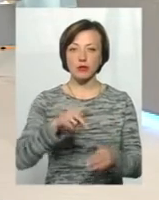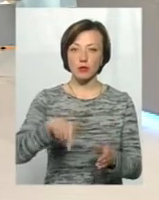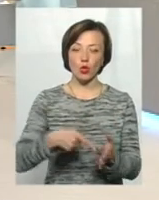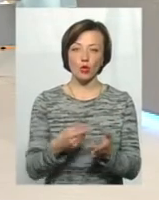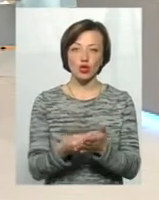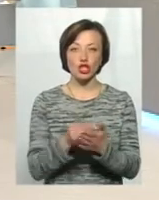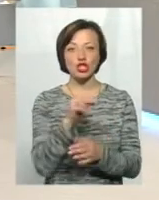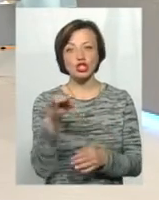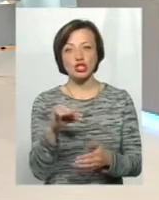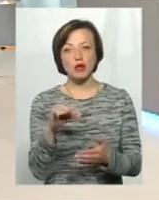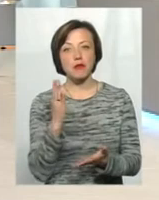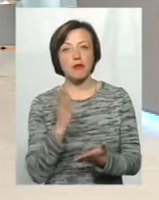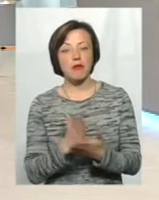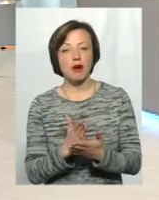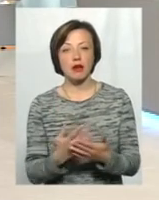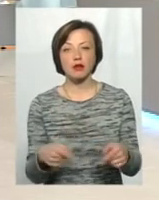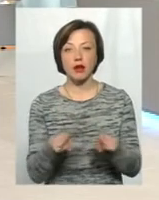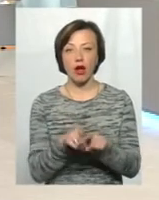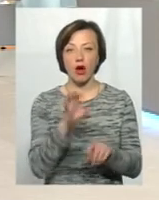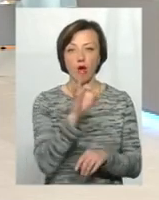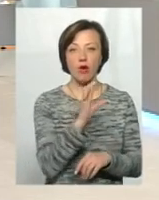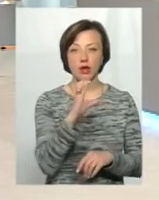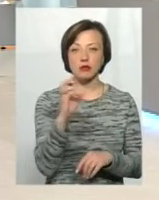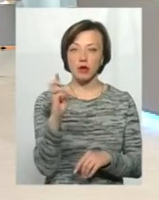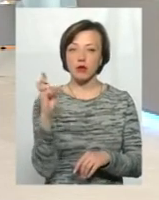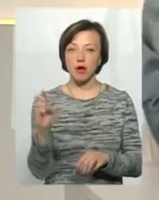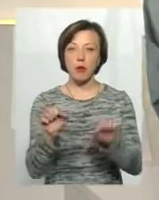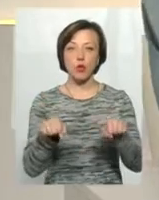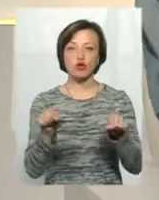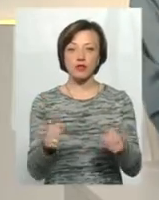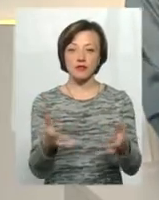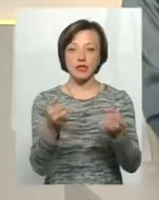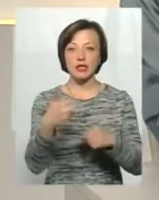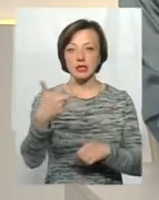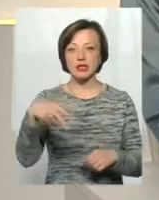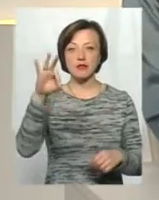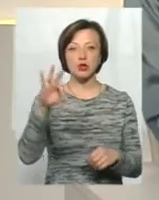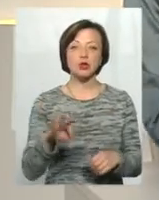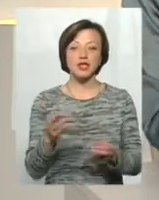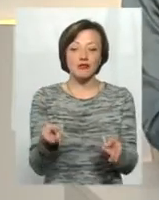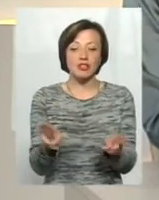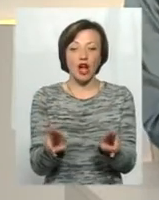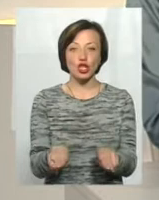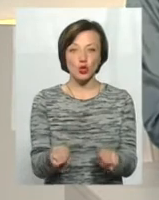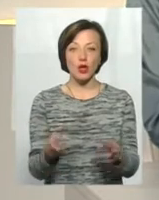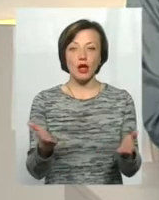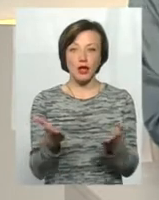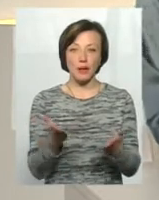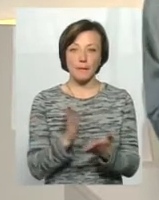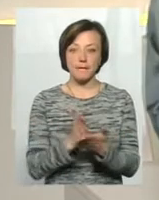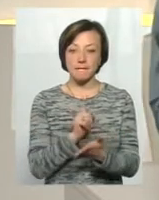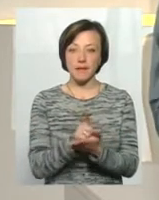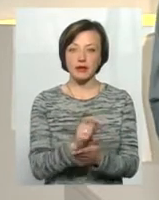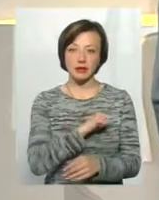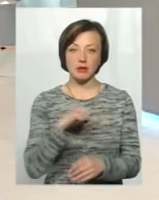бюджету, чи має таке ОСББ можливість взяти на тих 30% залишку, яке вони мають самі сплатити,